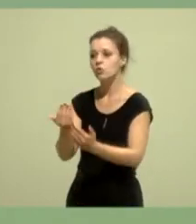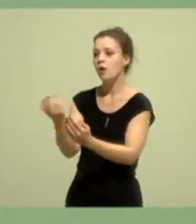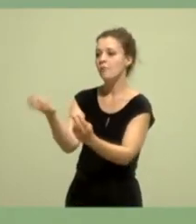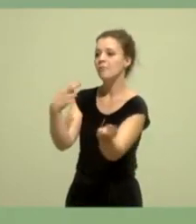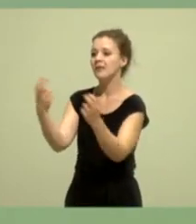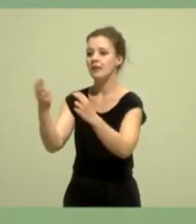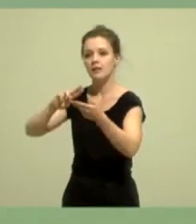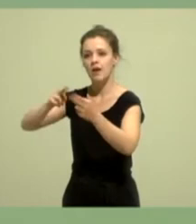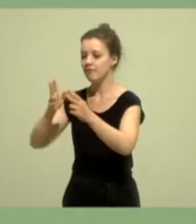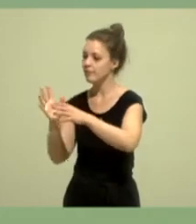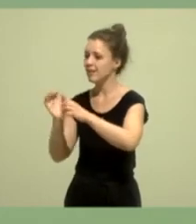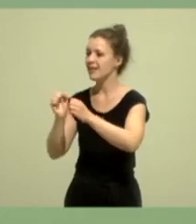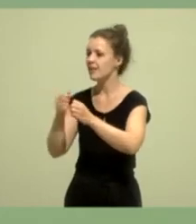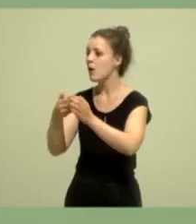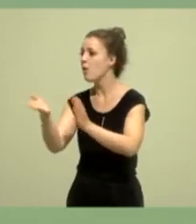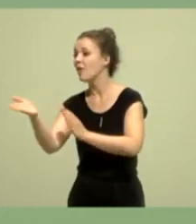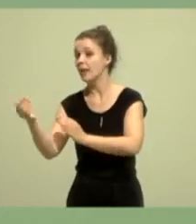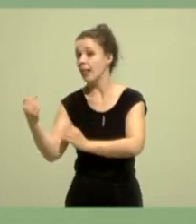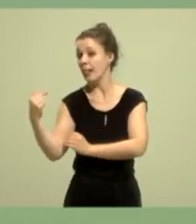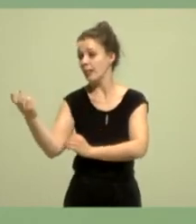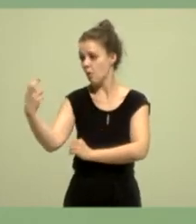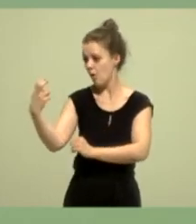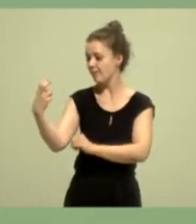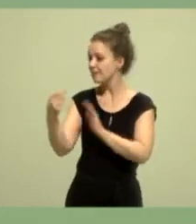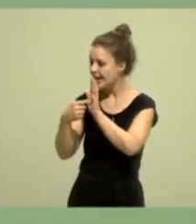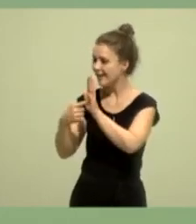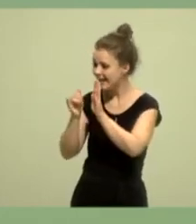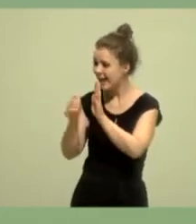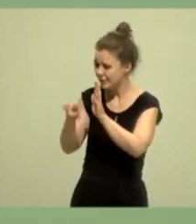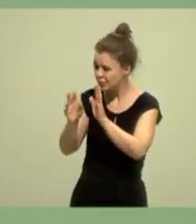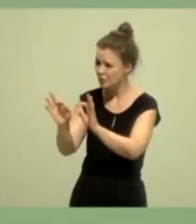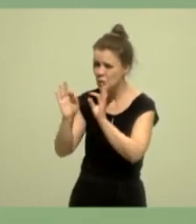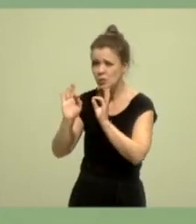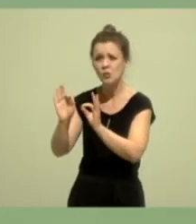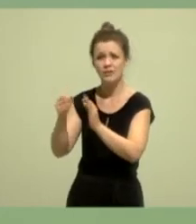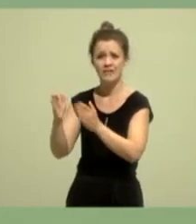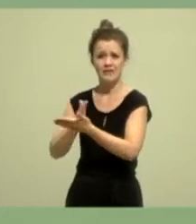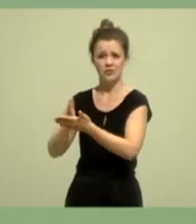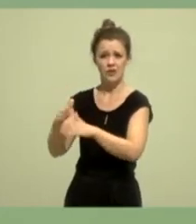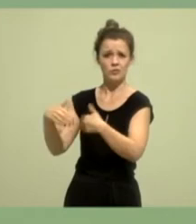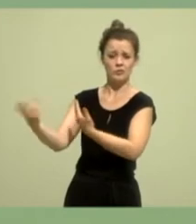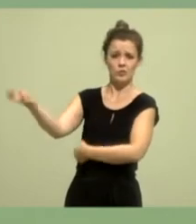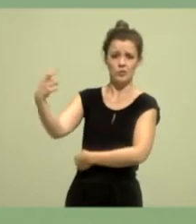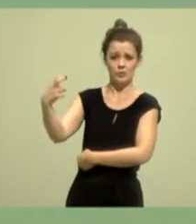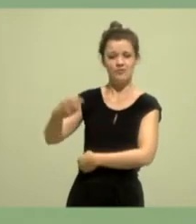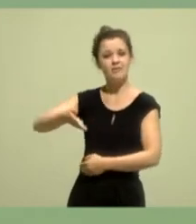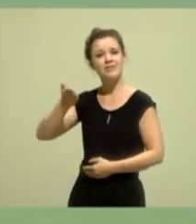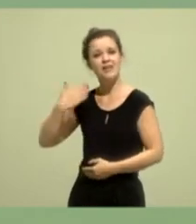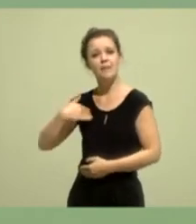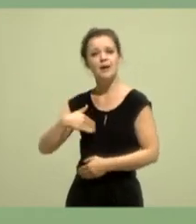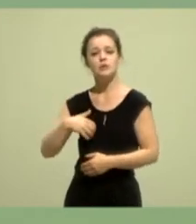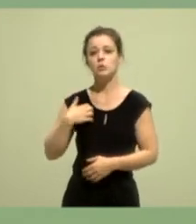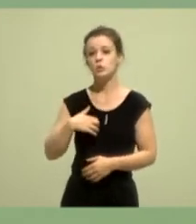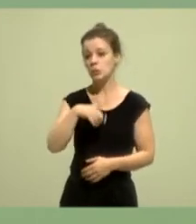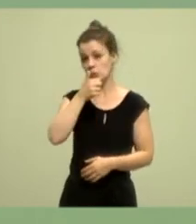zeigen, dass ihre Entscheidung für uns die richtige war. Als ehemalige politische Geschäftsführerin der Grünjugend NRW